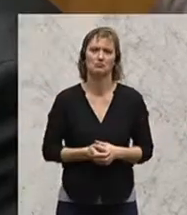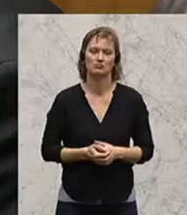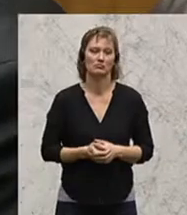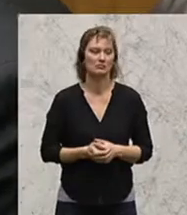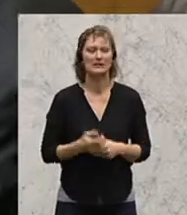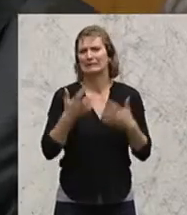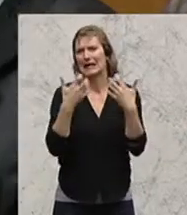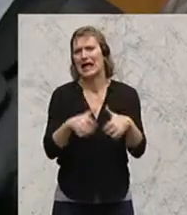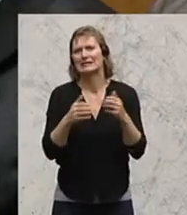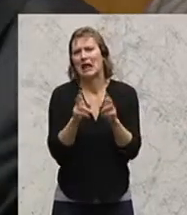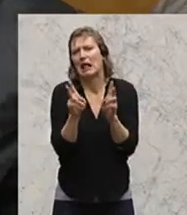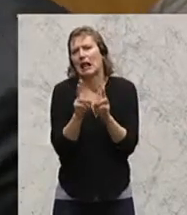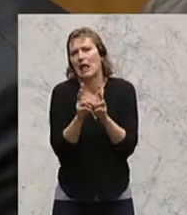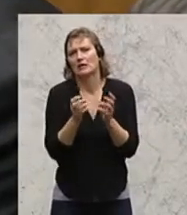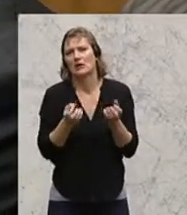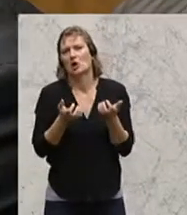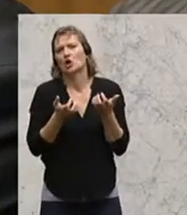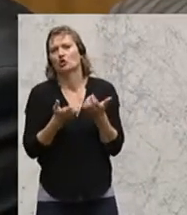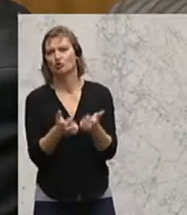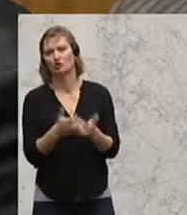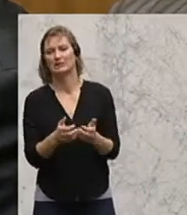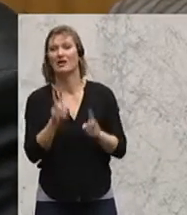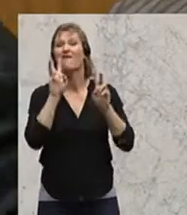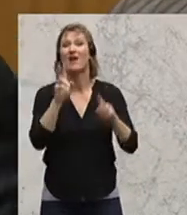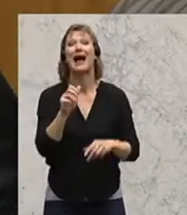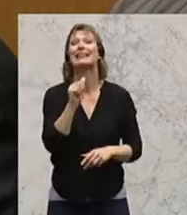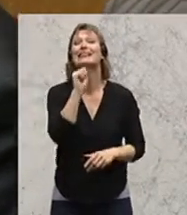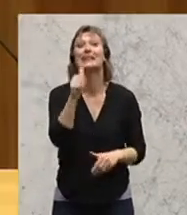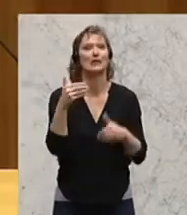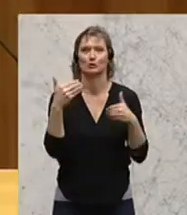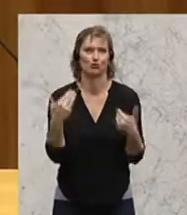Ich erzähle jetzt eine Geschichte, die sich mit Sicherheit nicht ereignet hat.